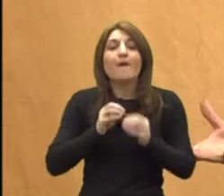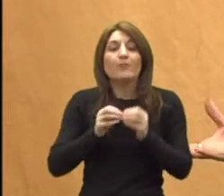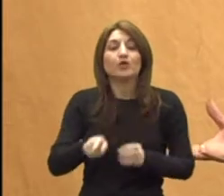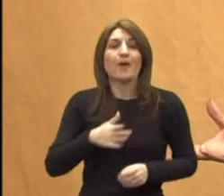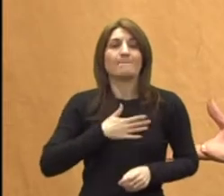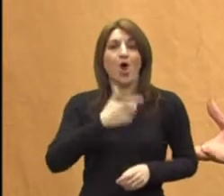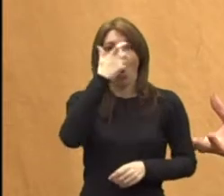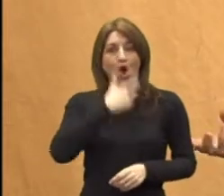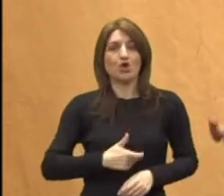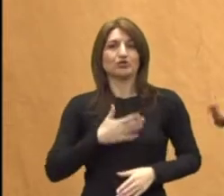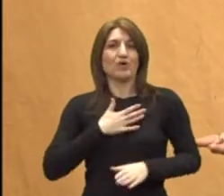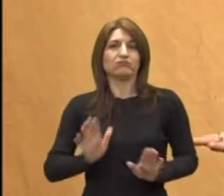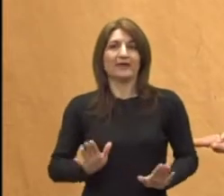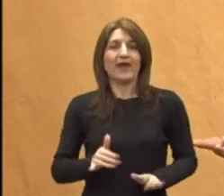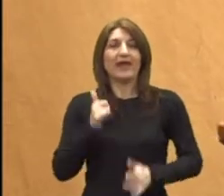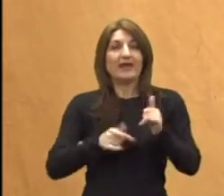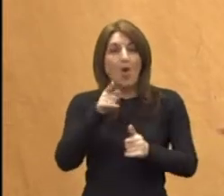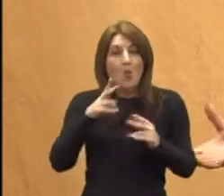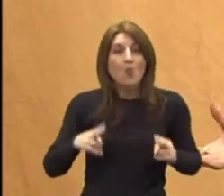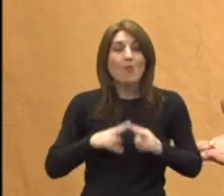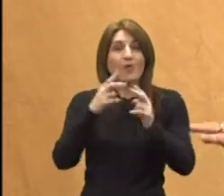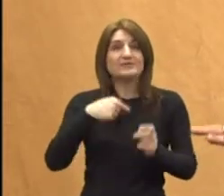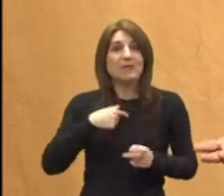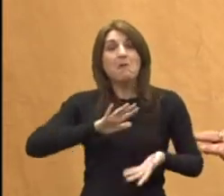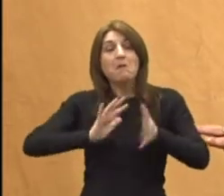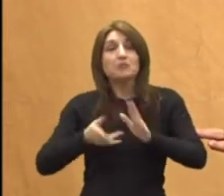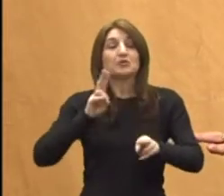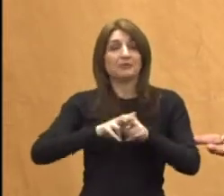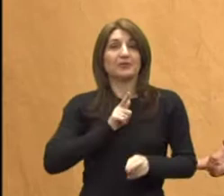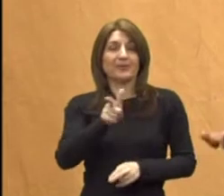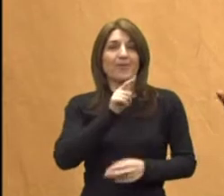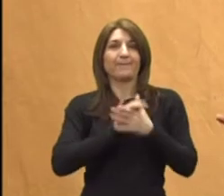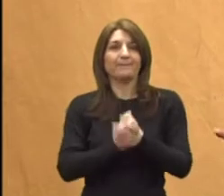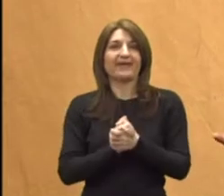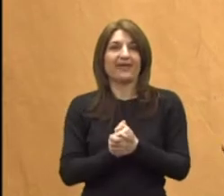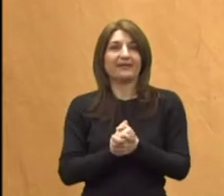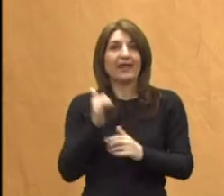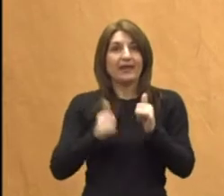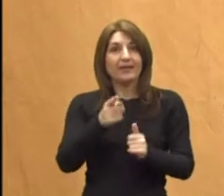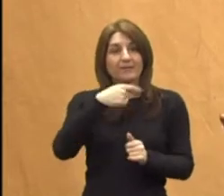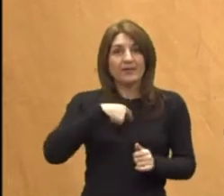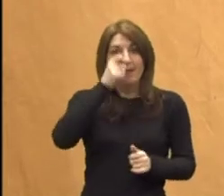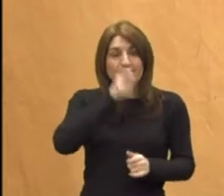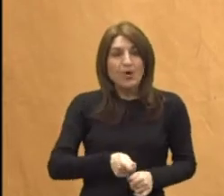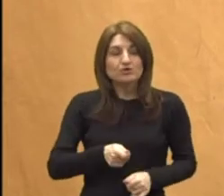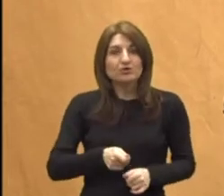osobina. Eto, ili upoznaj me, možda postanemo prijatelji. Ili poštuj me jer